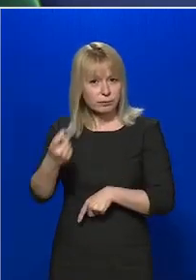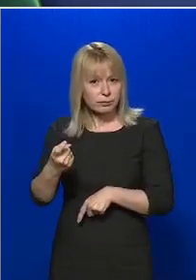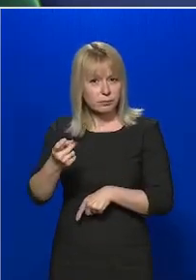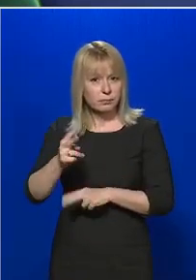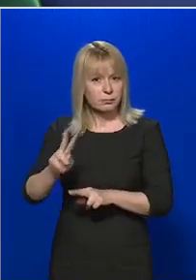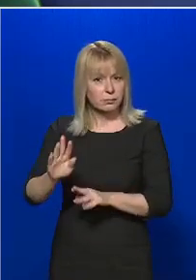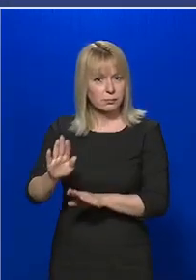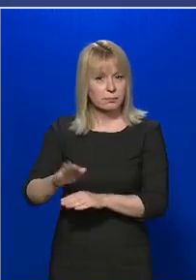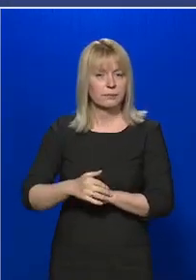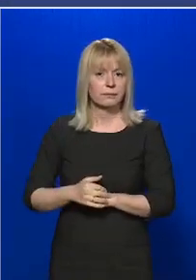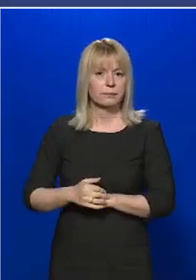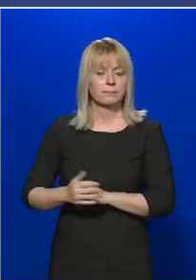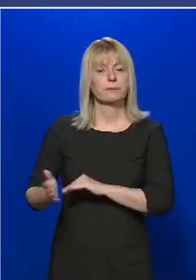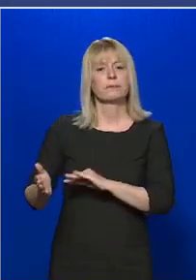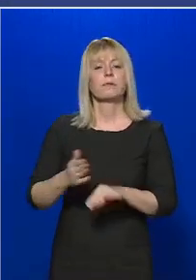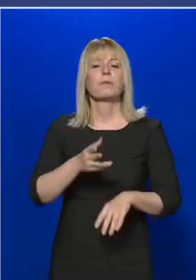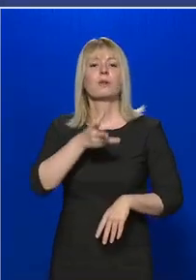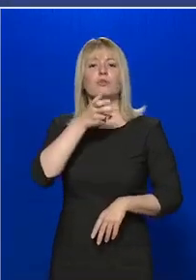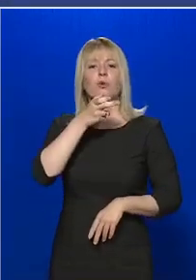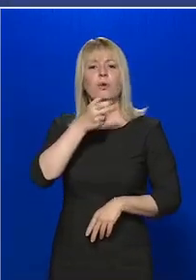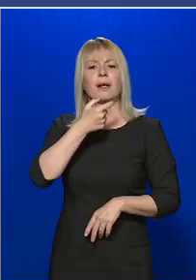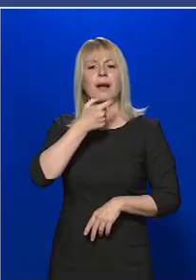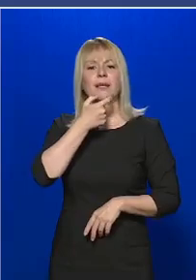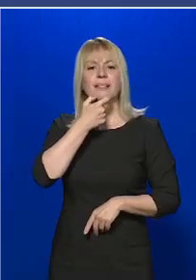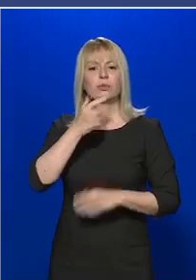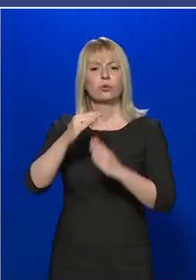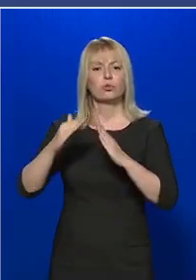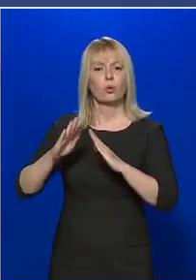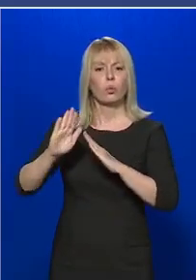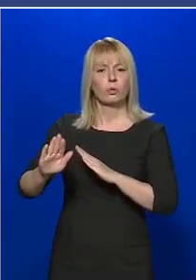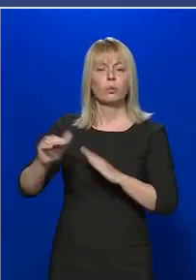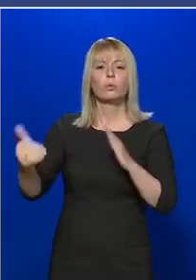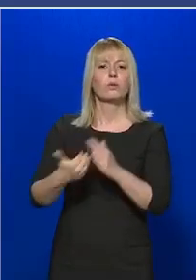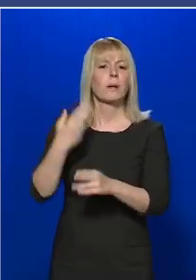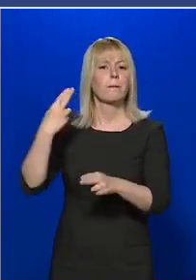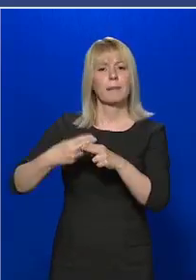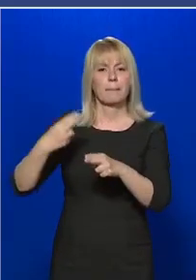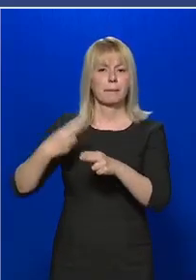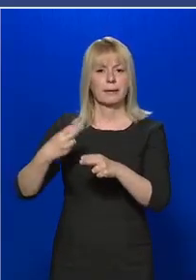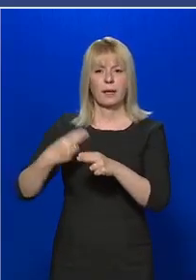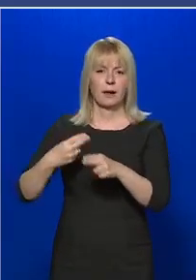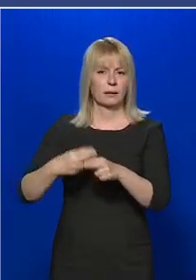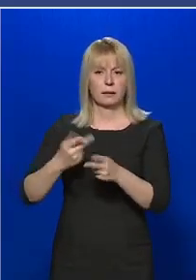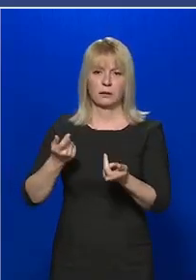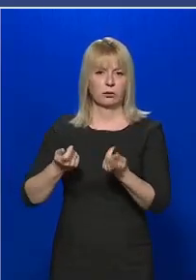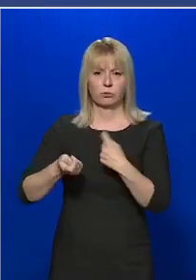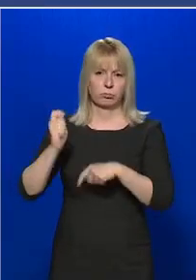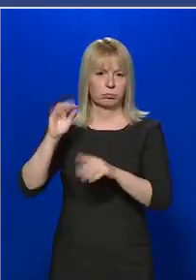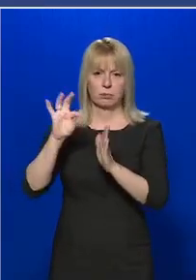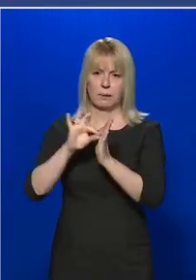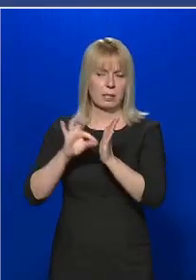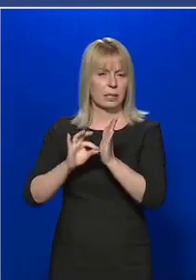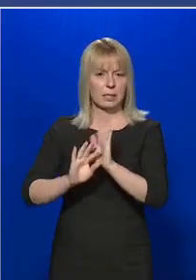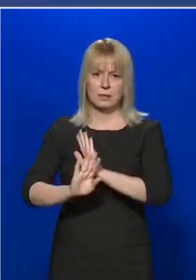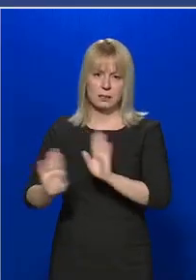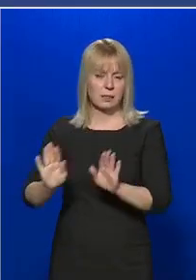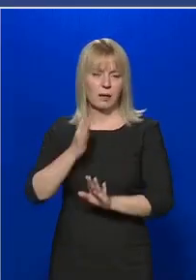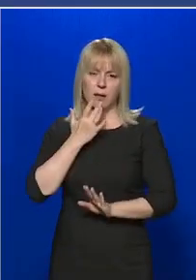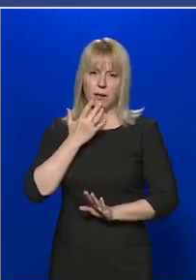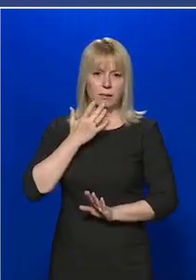A csongrádi idősek otthonában újabb megbetegedést nem regisztráltak a